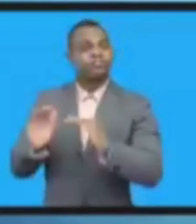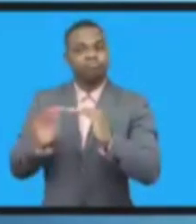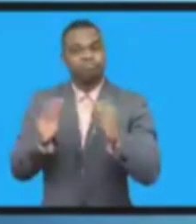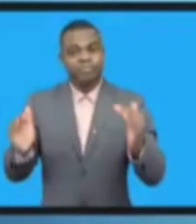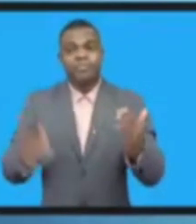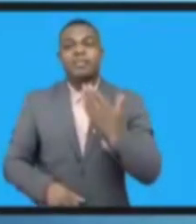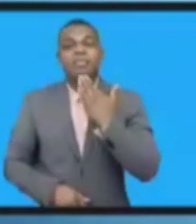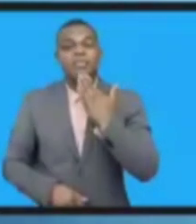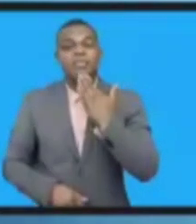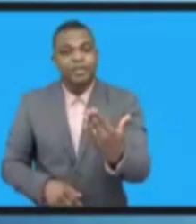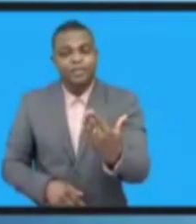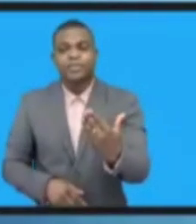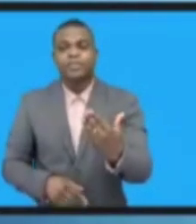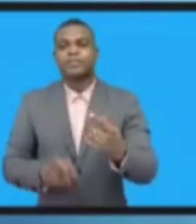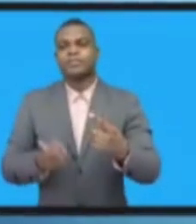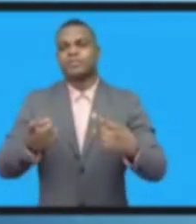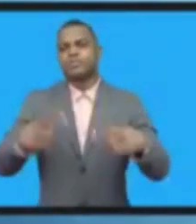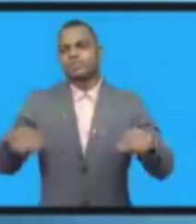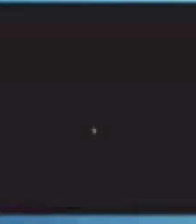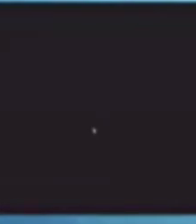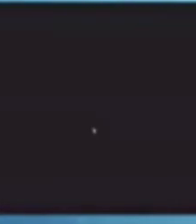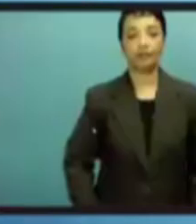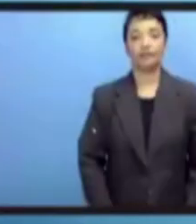путь. Спасибо за внимание.